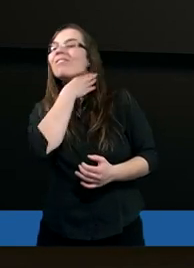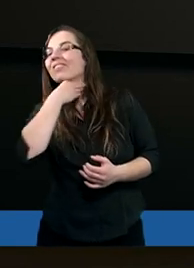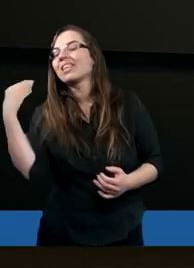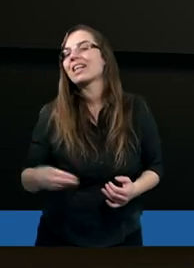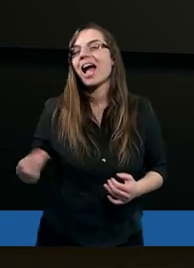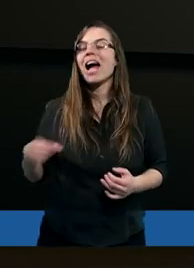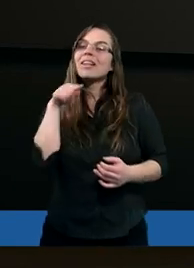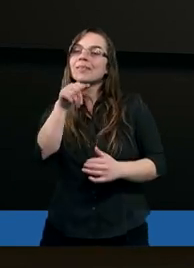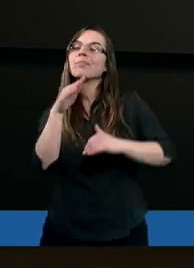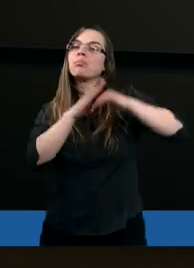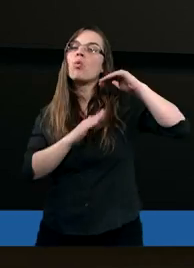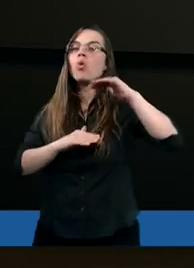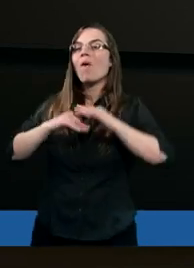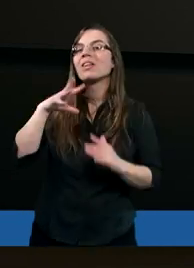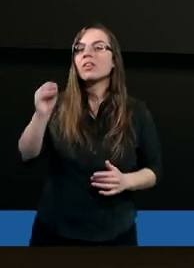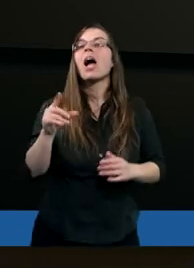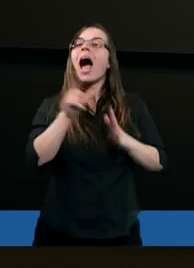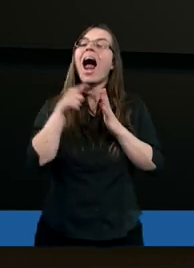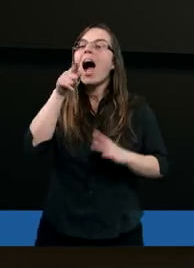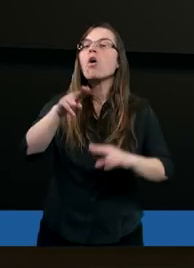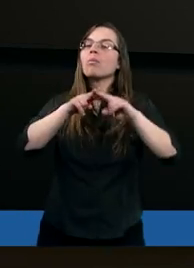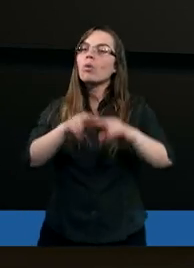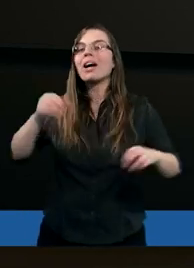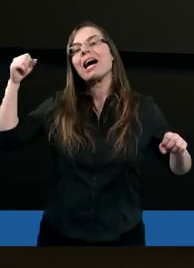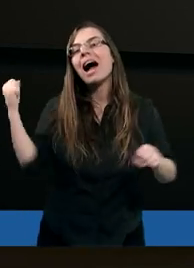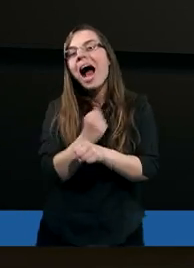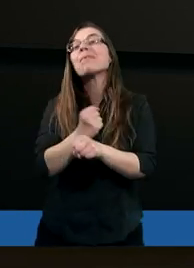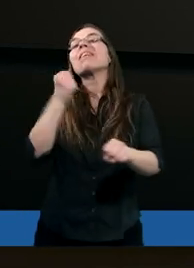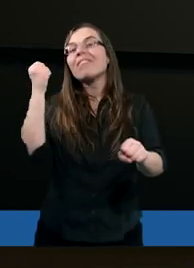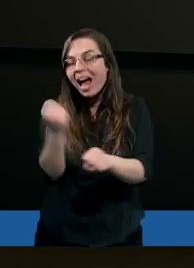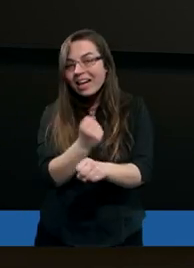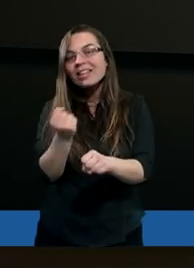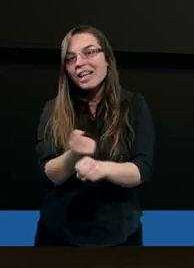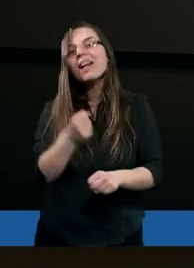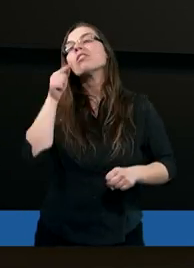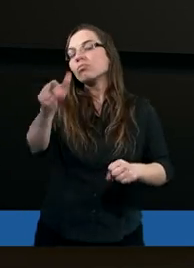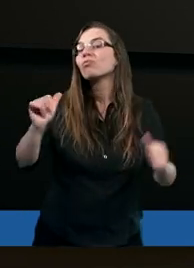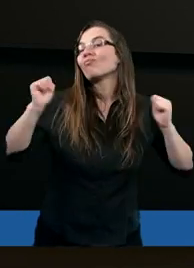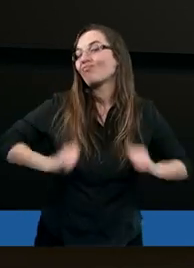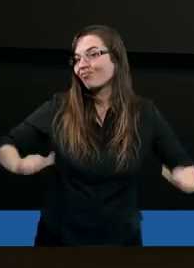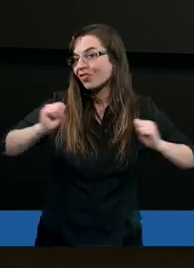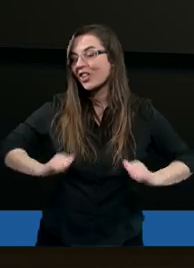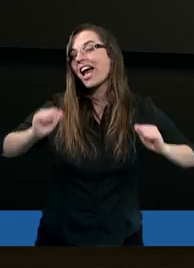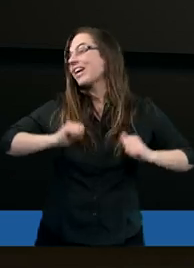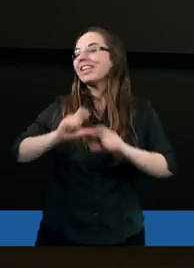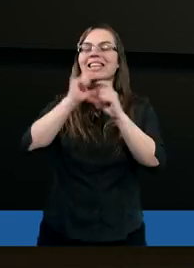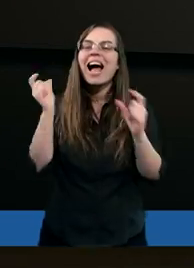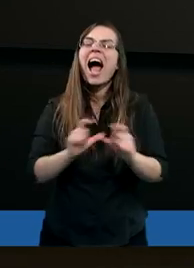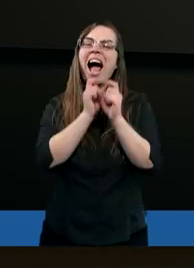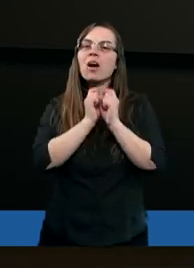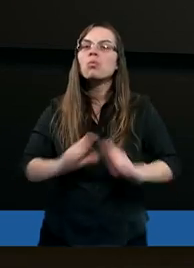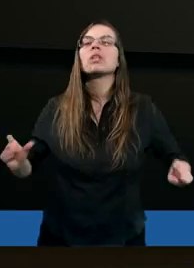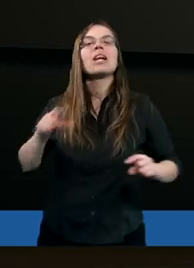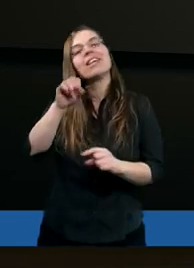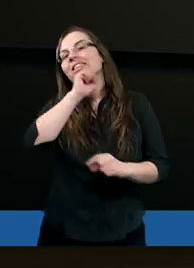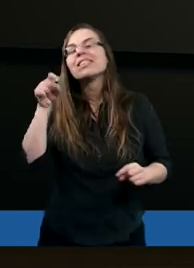Wzgardzili nim budowniczowie, ale on pozostał kamieniem węgielnym. On czeka jak gdyby, bo nigdy nie